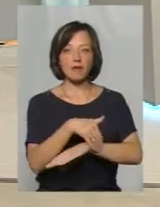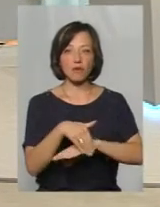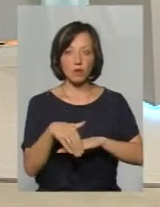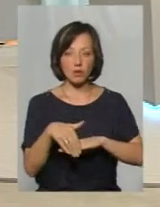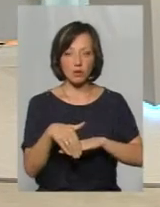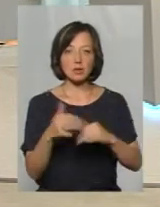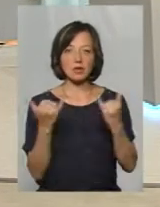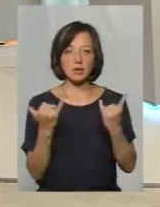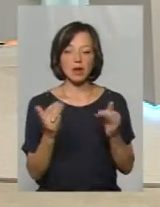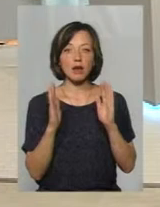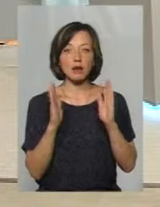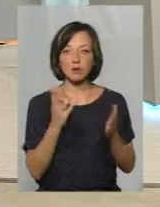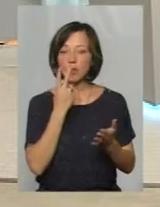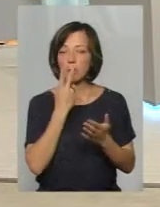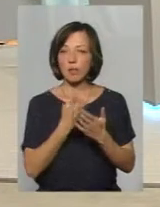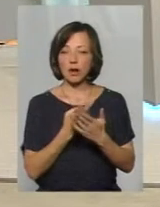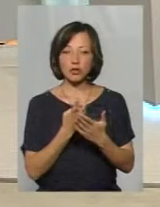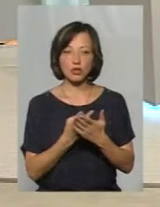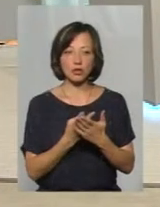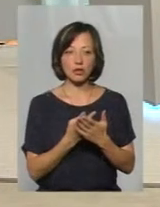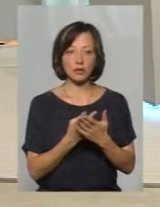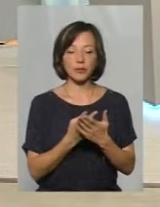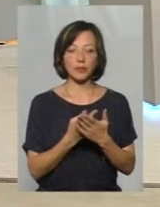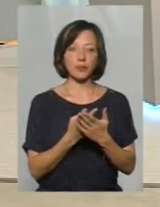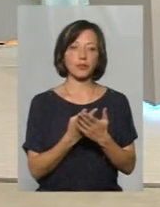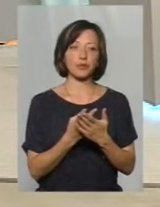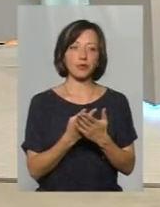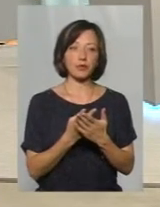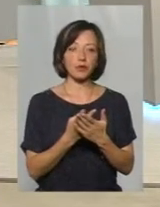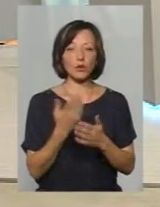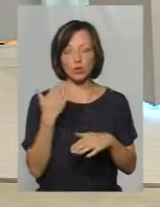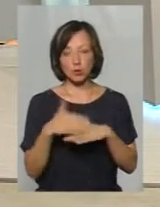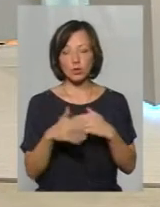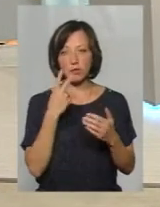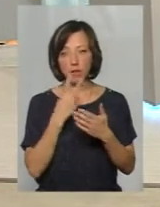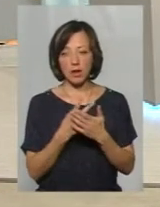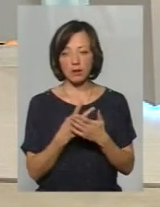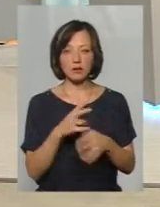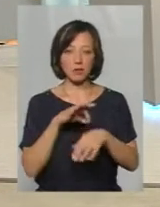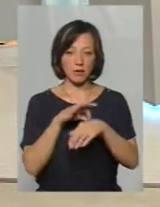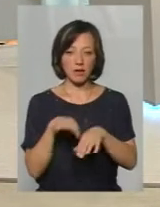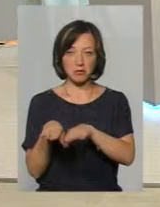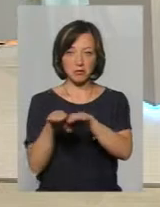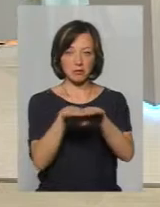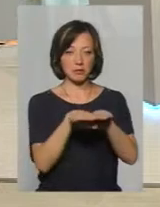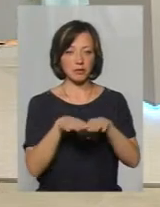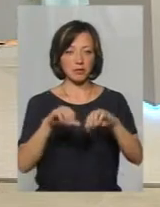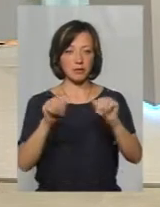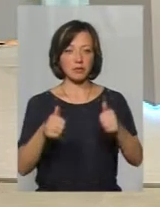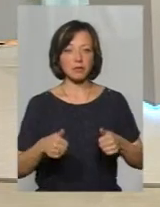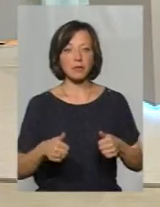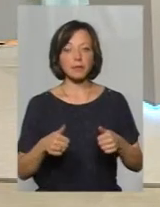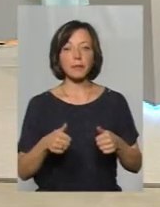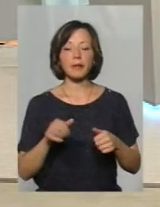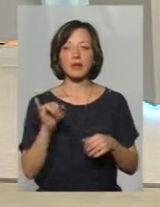зараз будемо бачити, вже бачимо, приведені до єдиного архетипу. Як